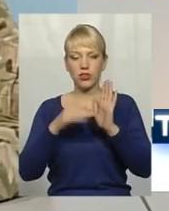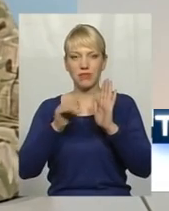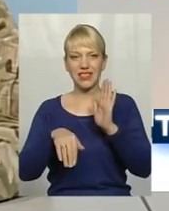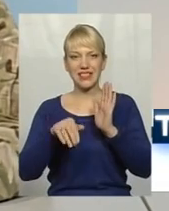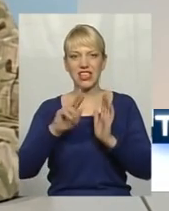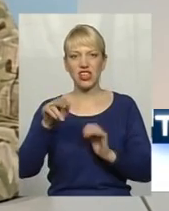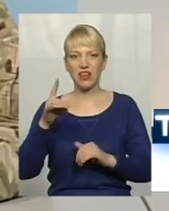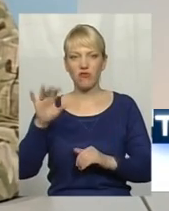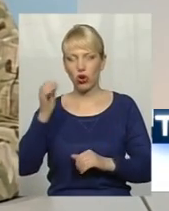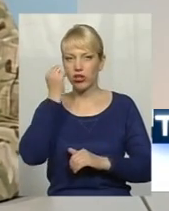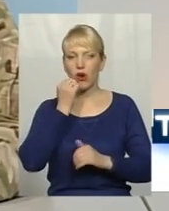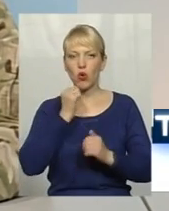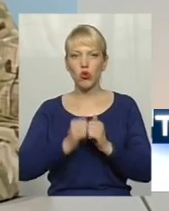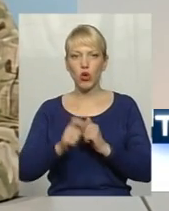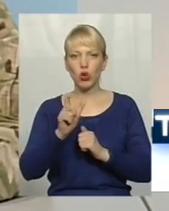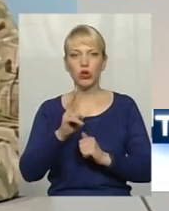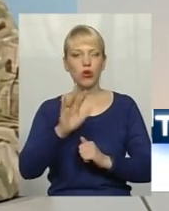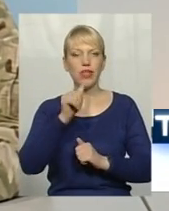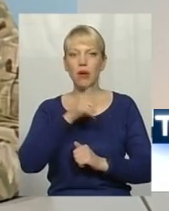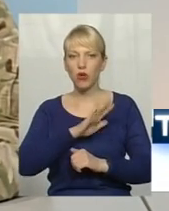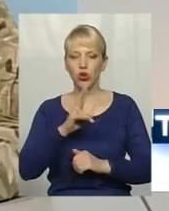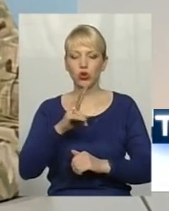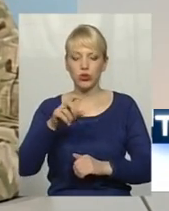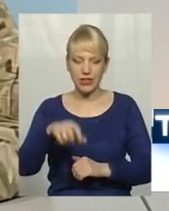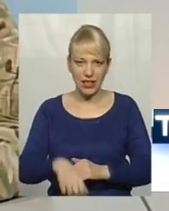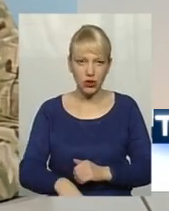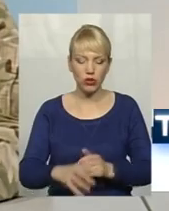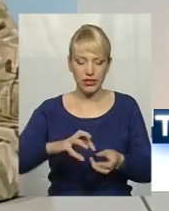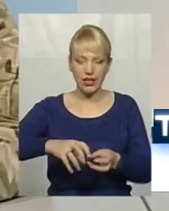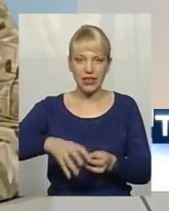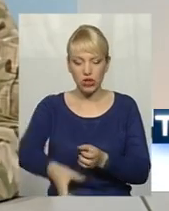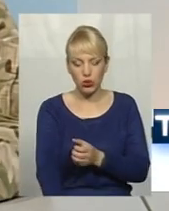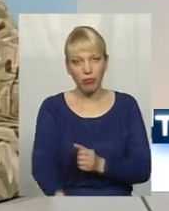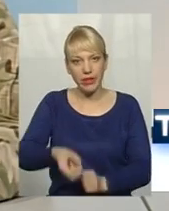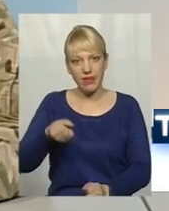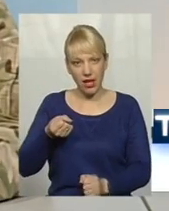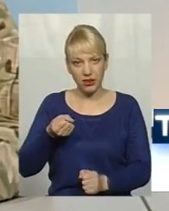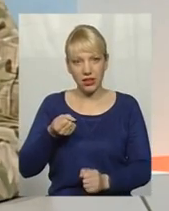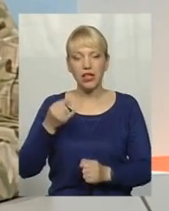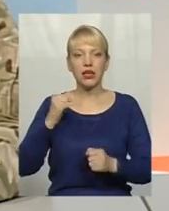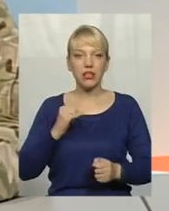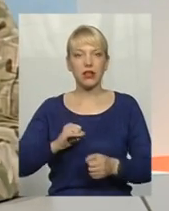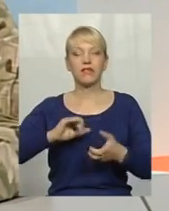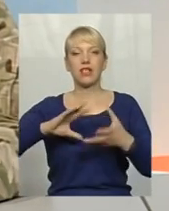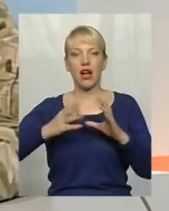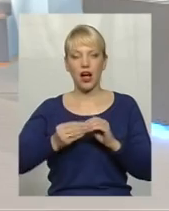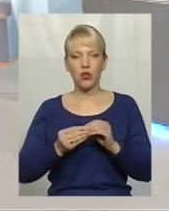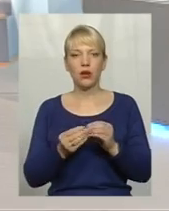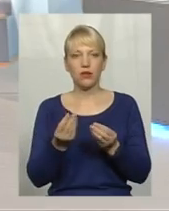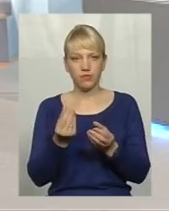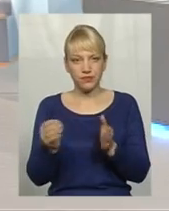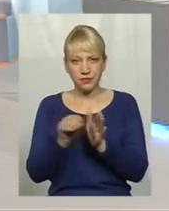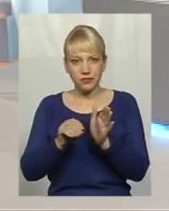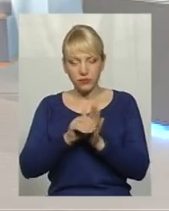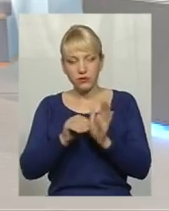ось дякуючи кожній людині, яка не полінувалася, яка зігнулася над маленькою кришечкою, щоб її підняти, і в загальну кількість перетворити. І ось